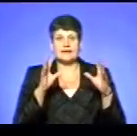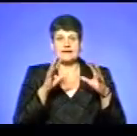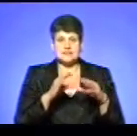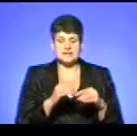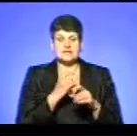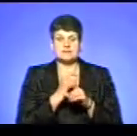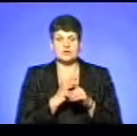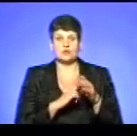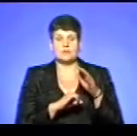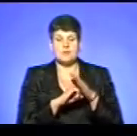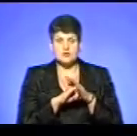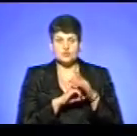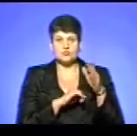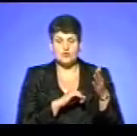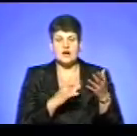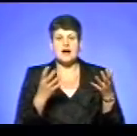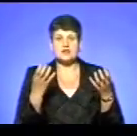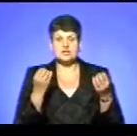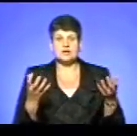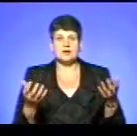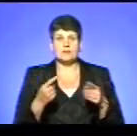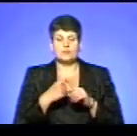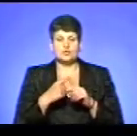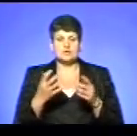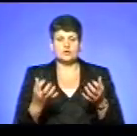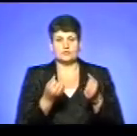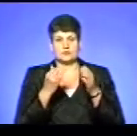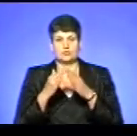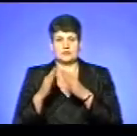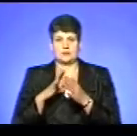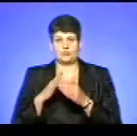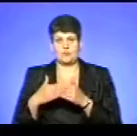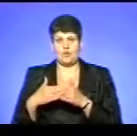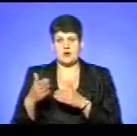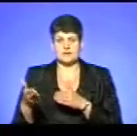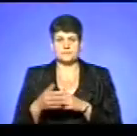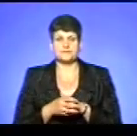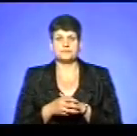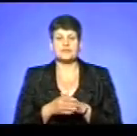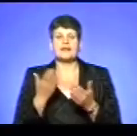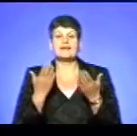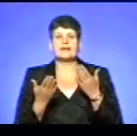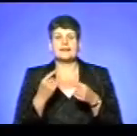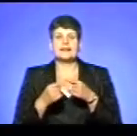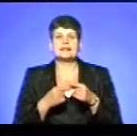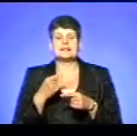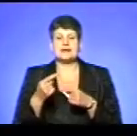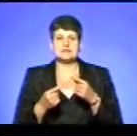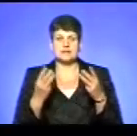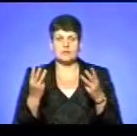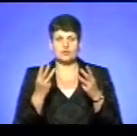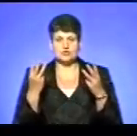спиртобазу, а також рятувати додатково будівлі, які знаходилися поряд. Які наслідки пожежі наші